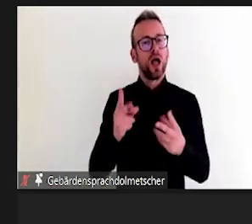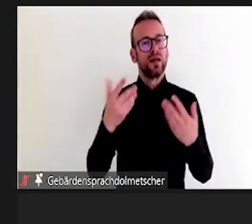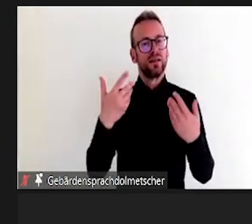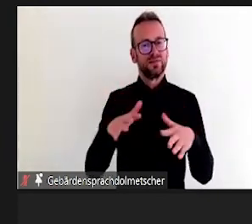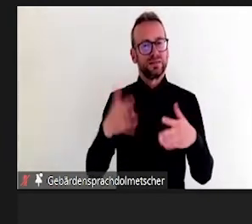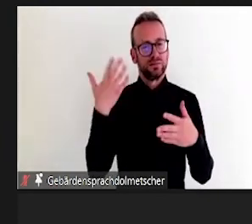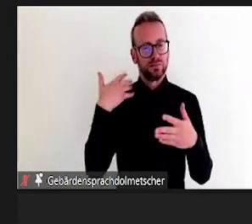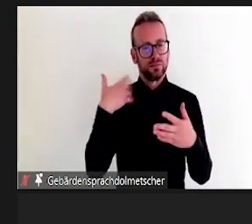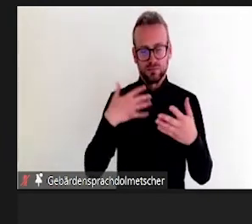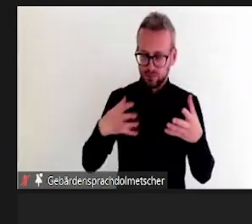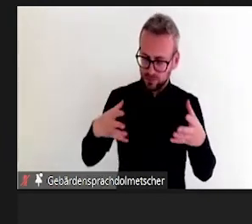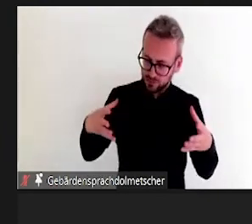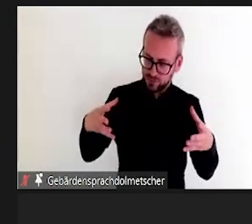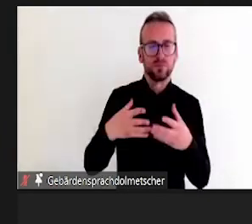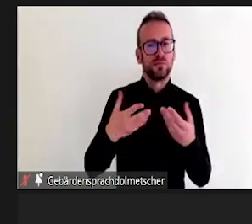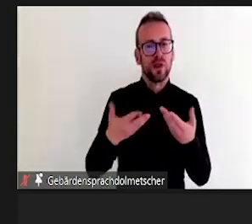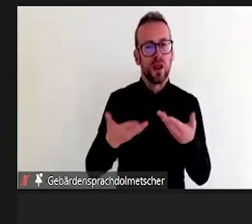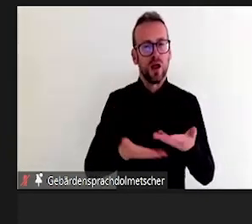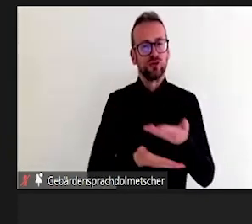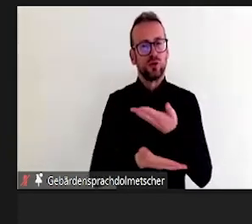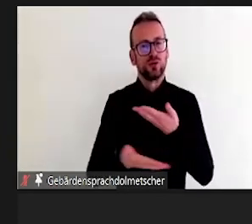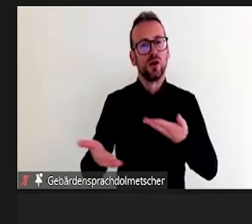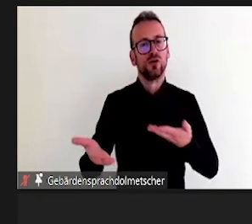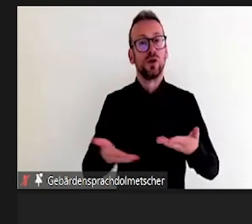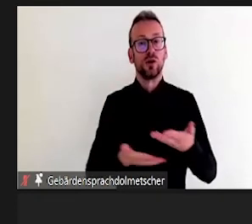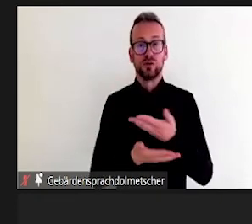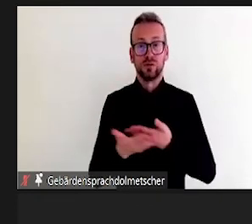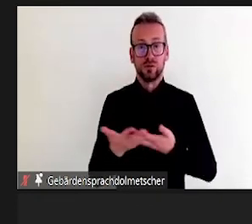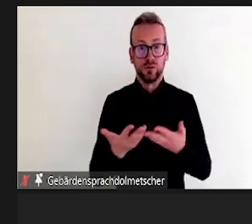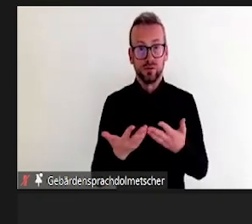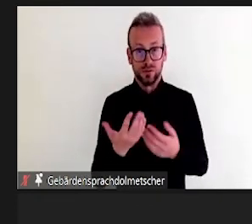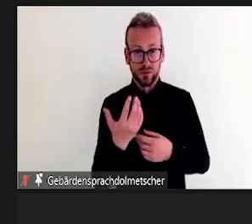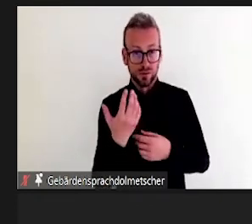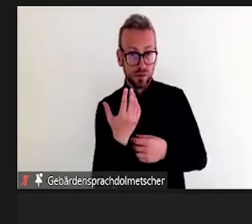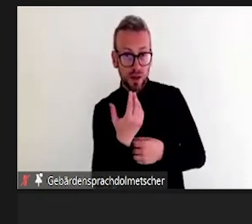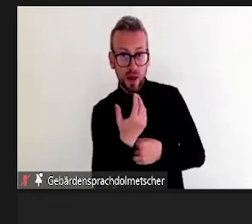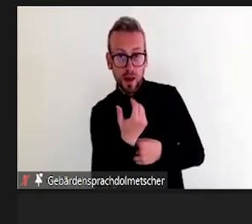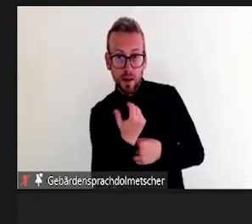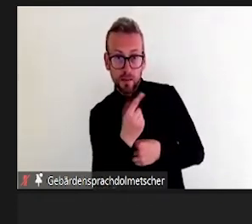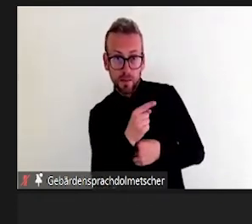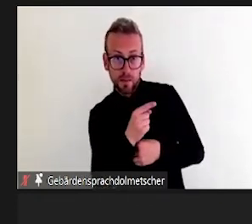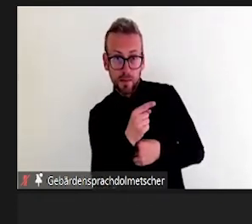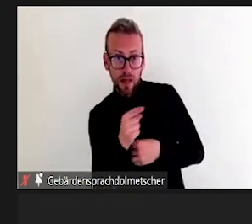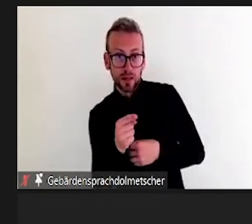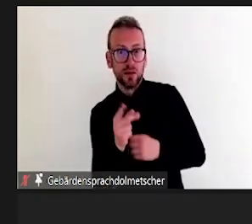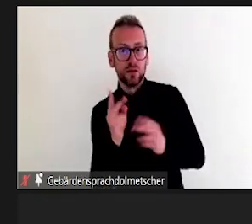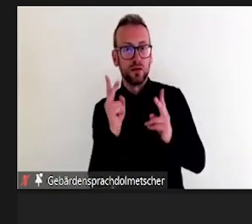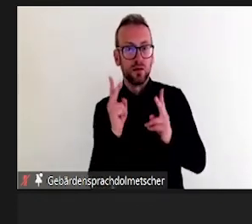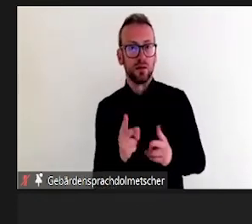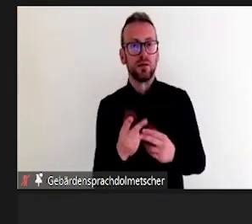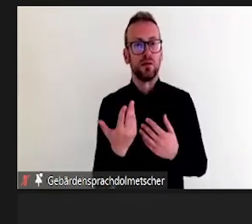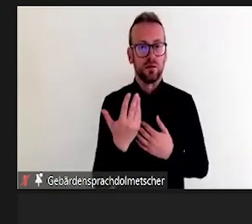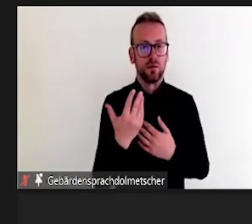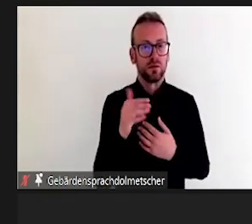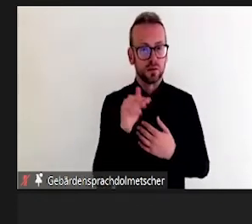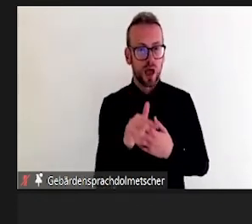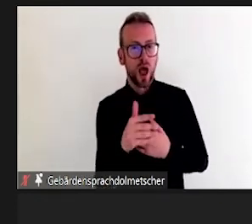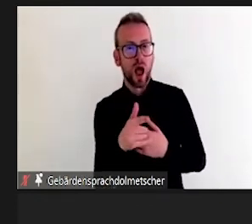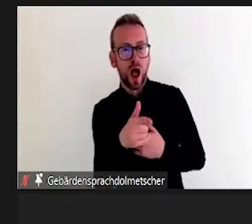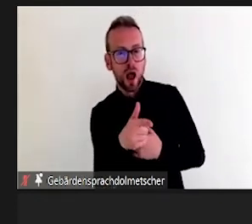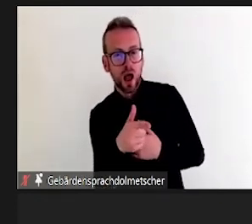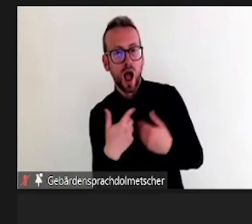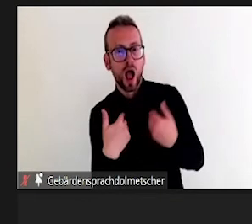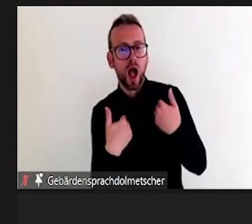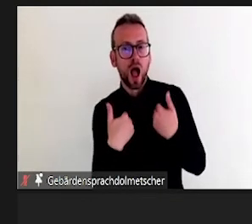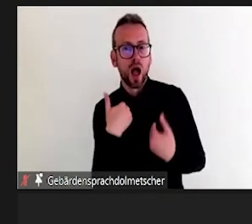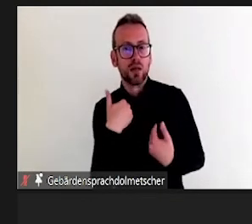wo man vielleicht so auch nicht drüber gesprochen hätte, wo ich natürlich als Lehrende dann auch zuhöre und das auch mitbekomme, was die